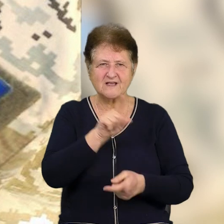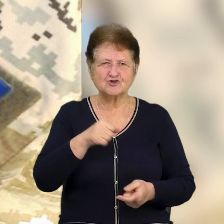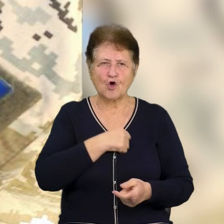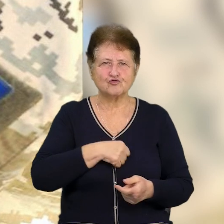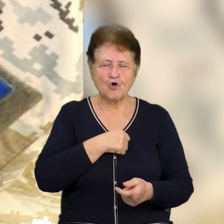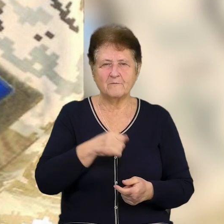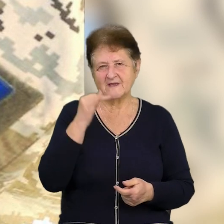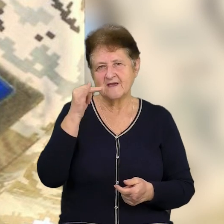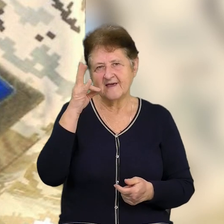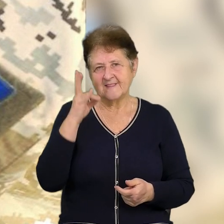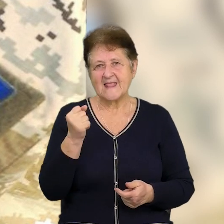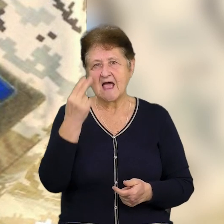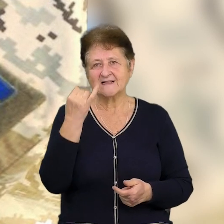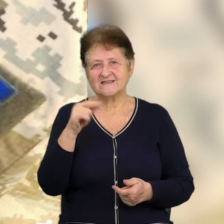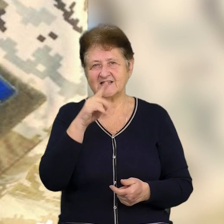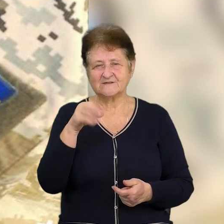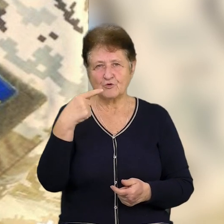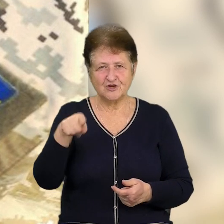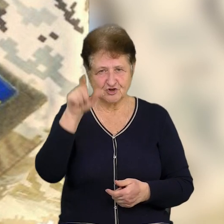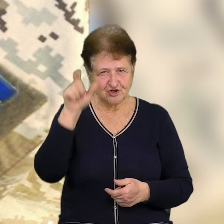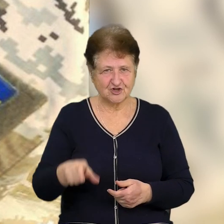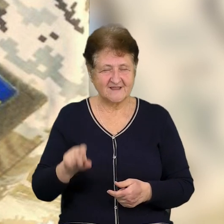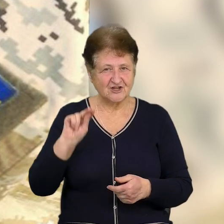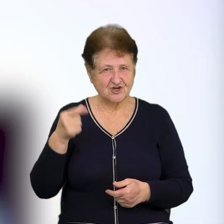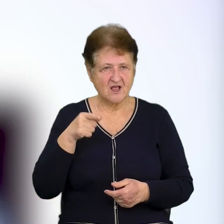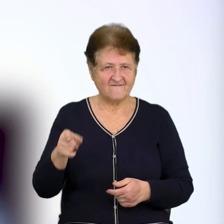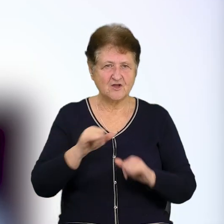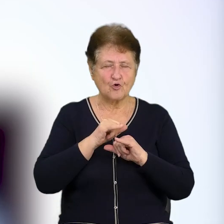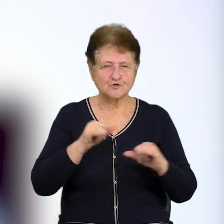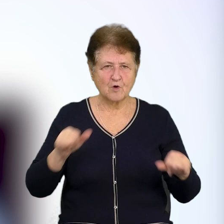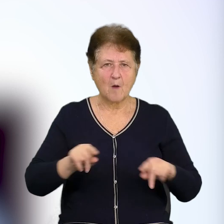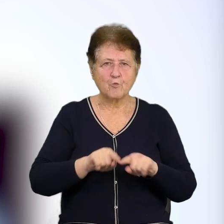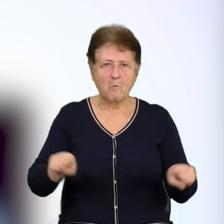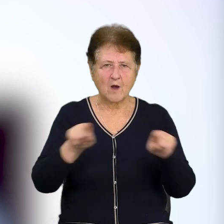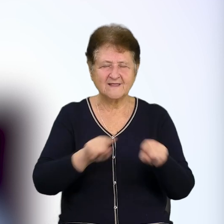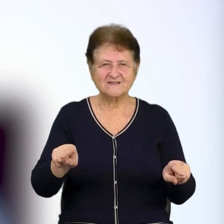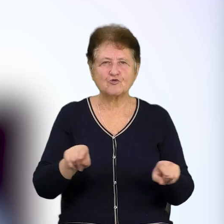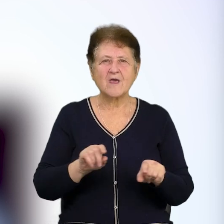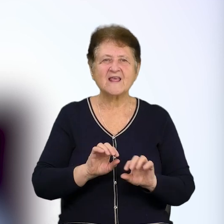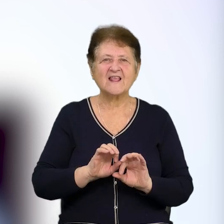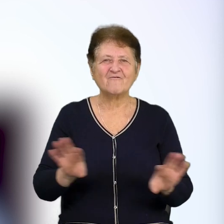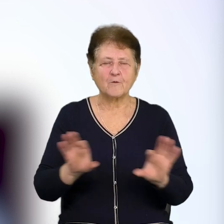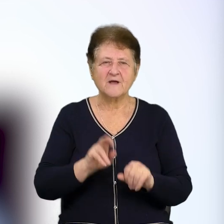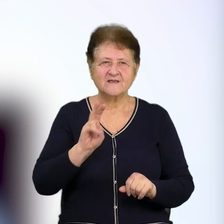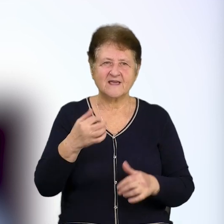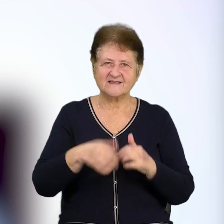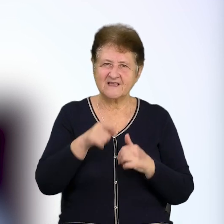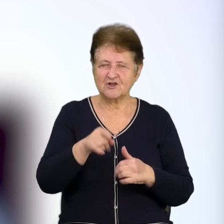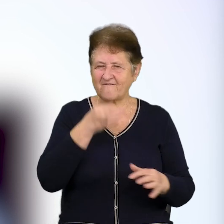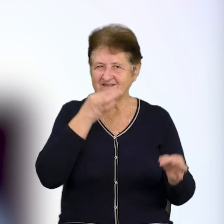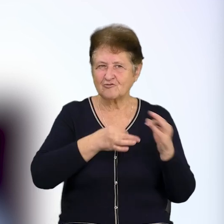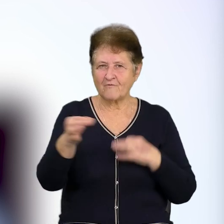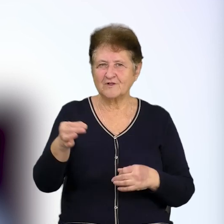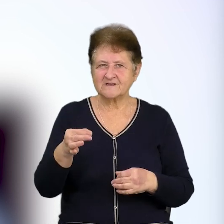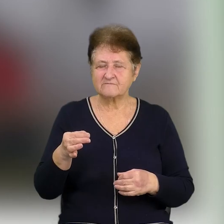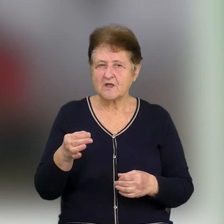нацизмом. Інший підозрюваний – житель Чернігова. Він розповсюджував пропагандистську інформацію, у якій серед іншого висловлювалось